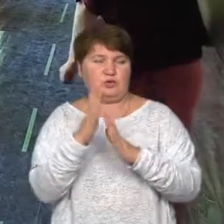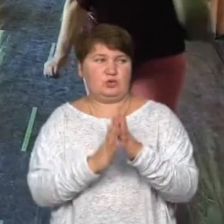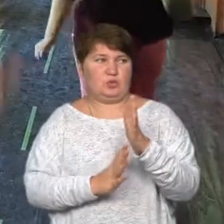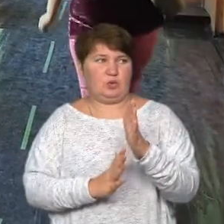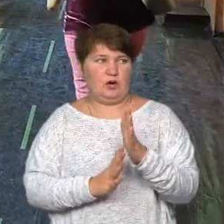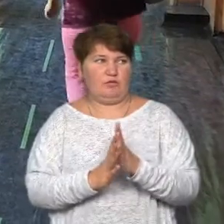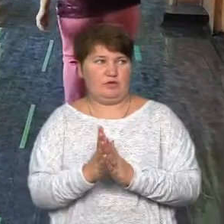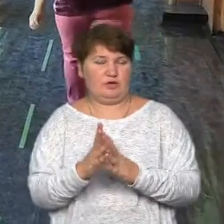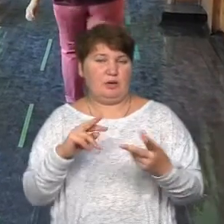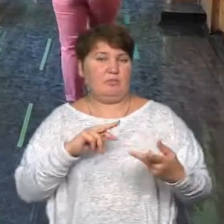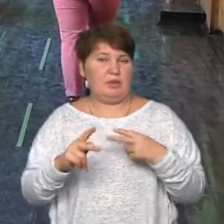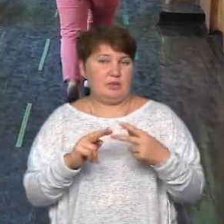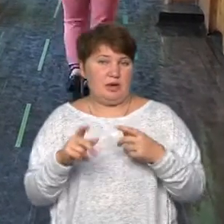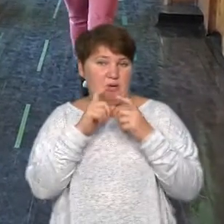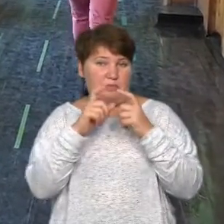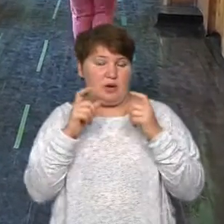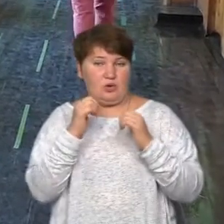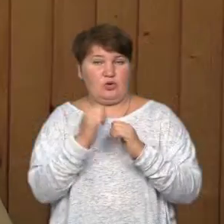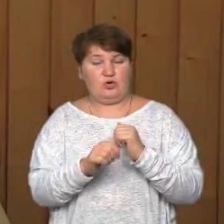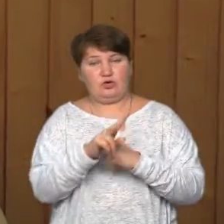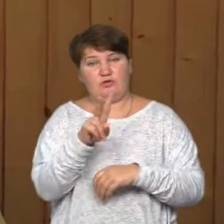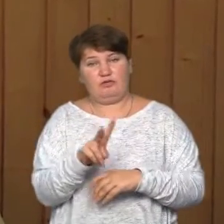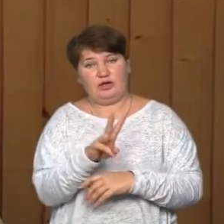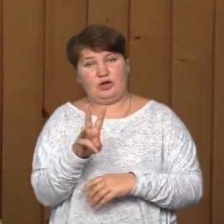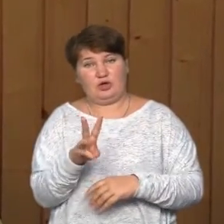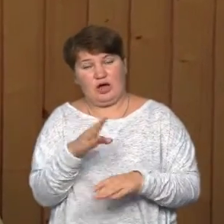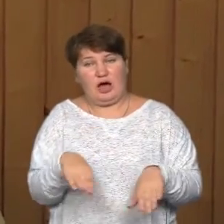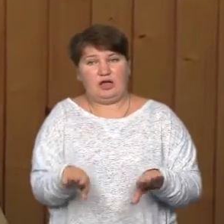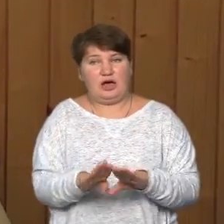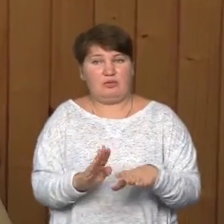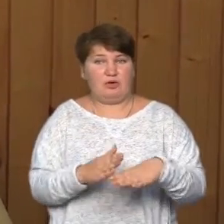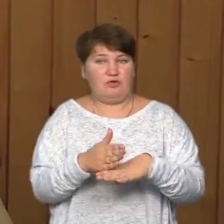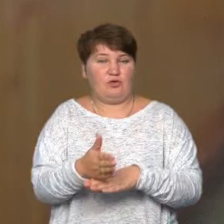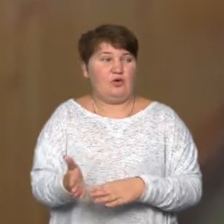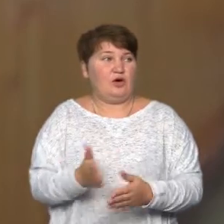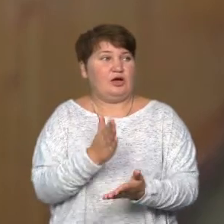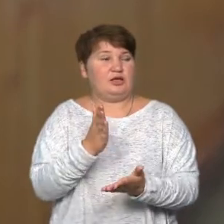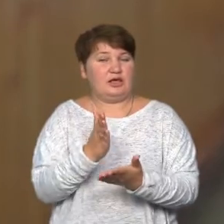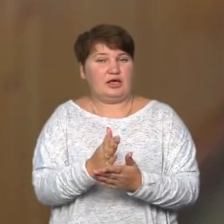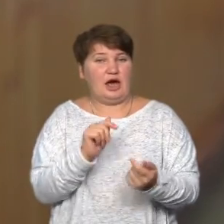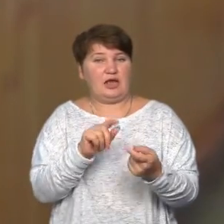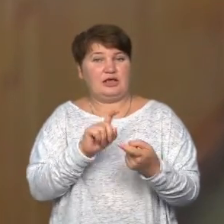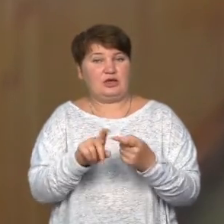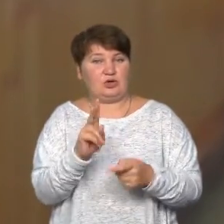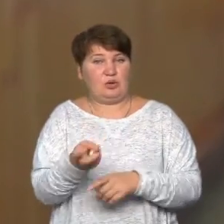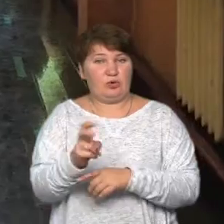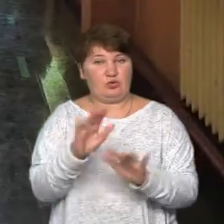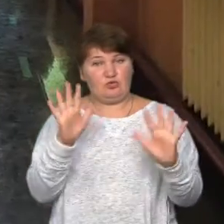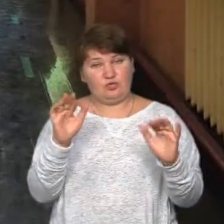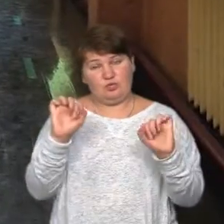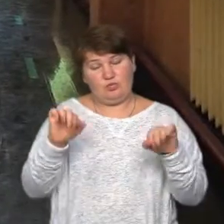Міняти маску, міняємо кожну 2-3 години. Також при вході стоїть антисептик, щоб кожен, хто прийшов з вулиці, зміг